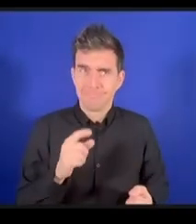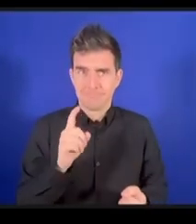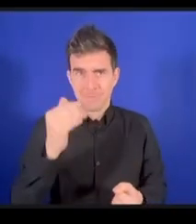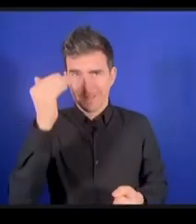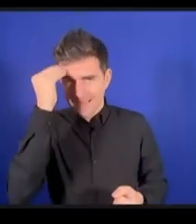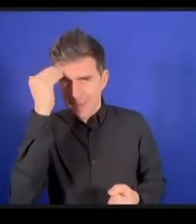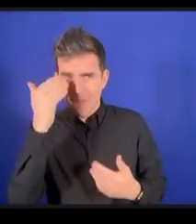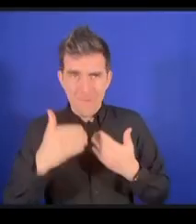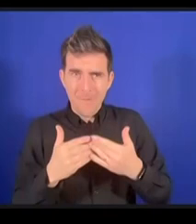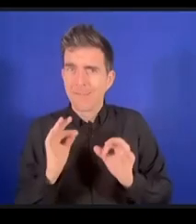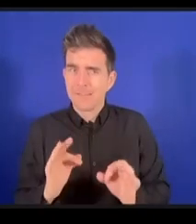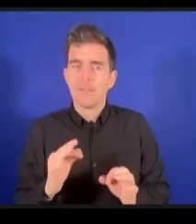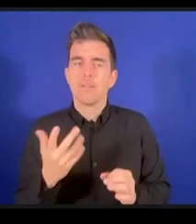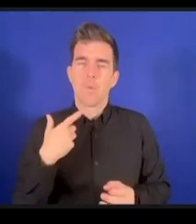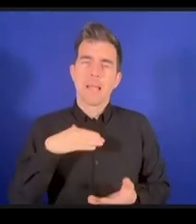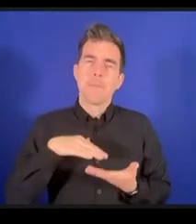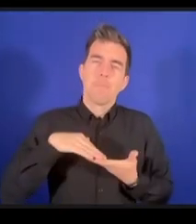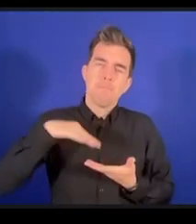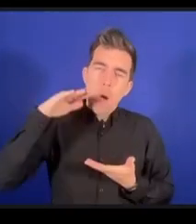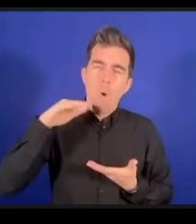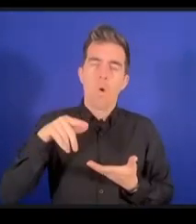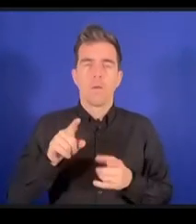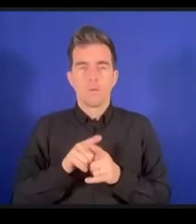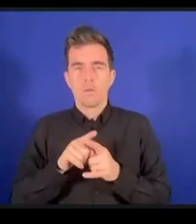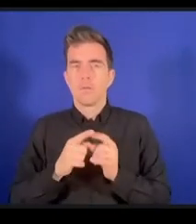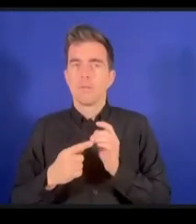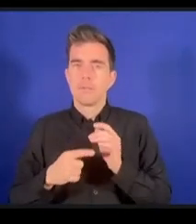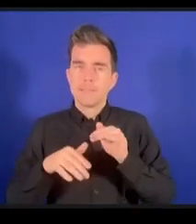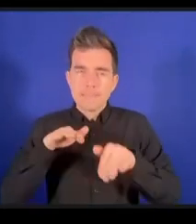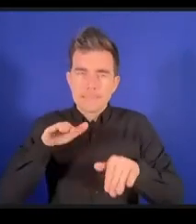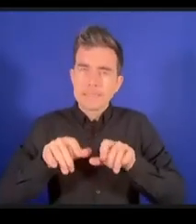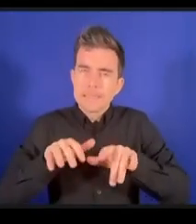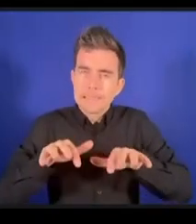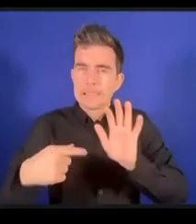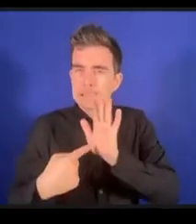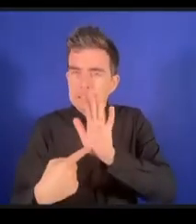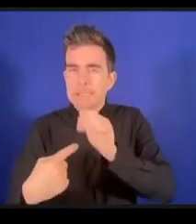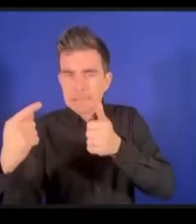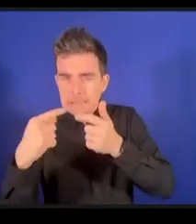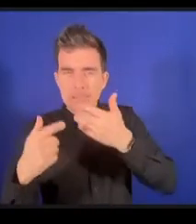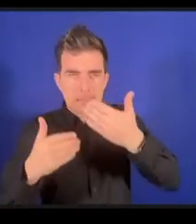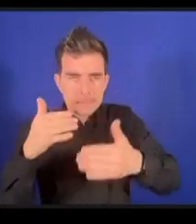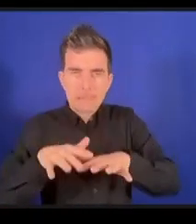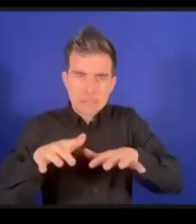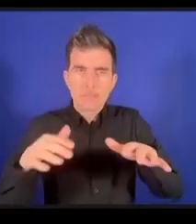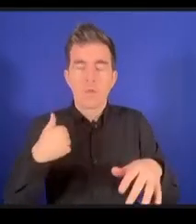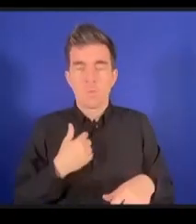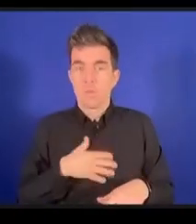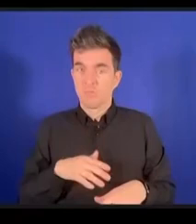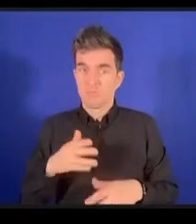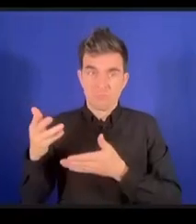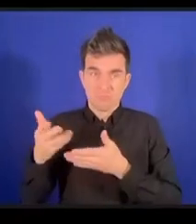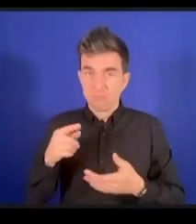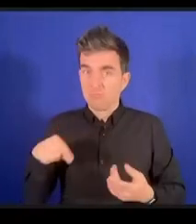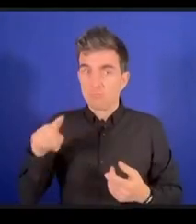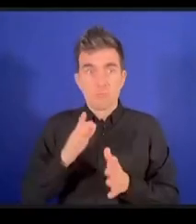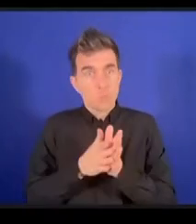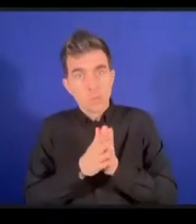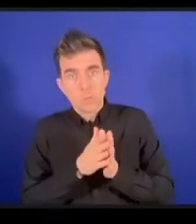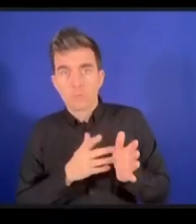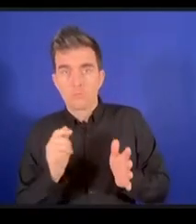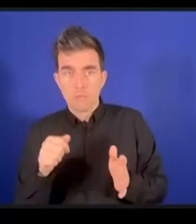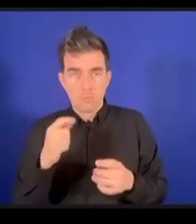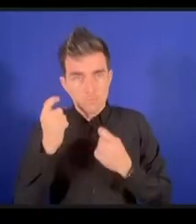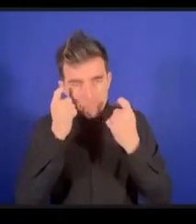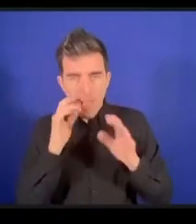donc il faut que ceux qui écrivent ce genre de code qui écrivent ce genre de produit réalisent comment faire pour faire